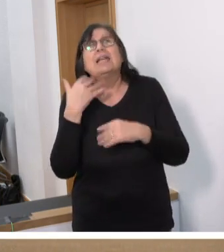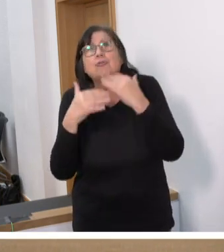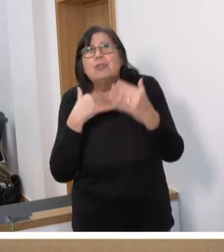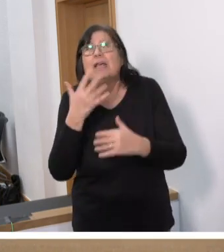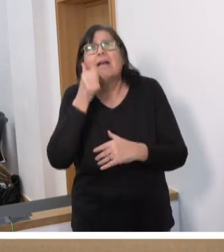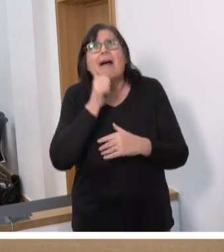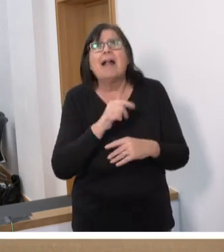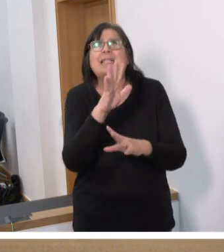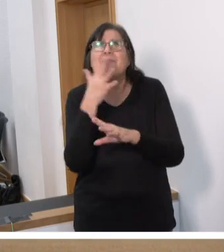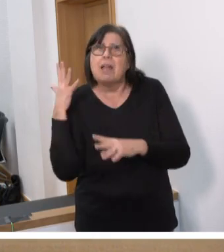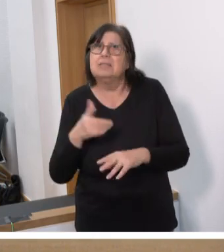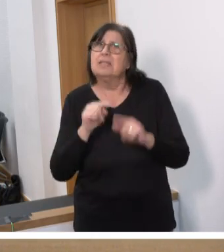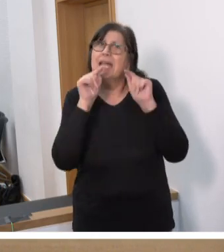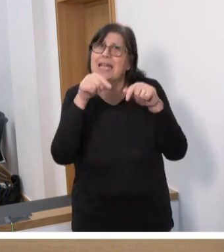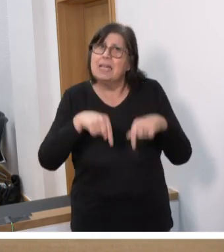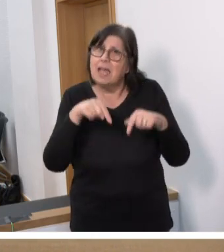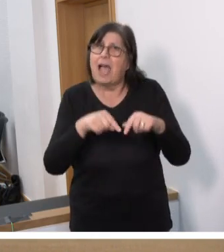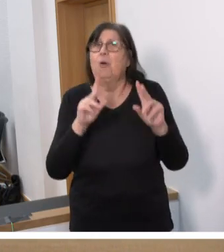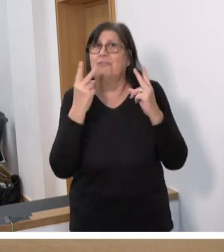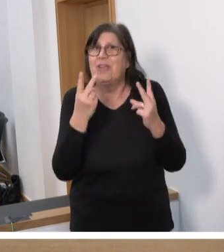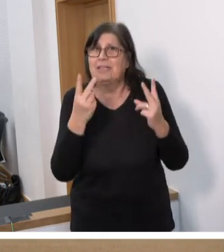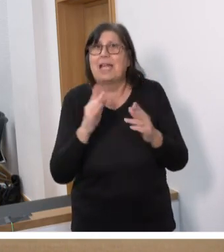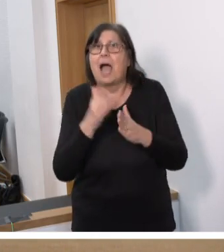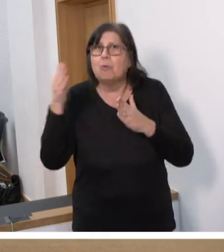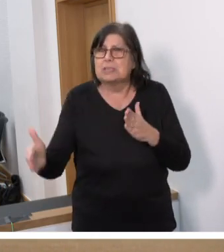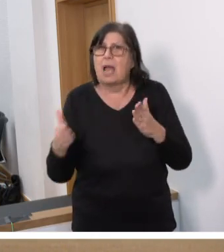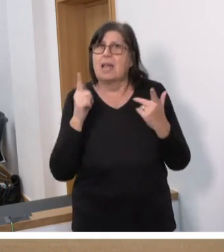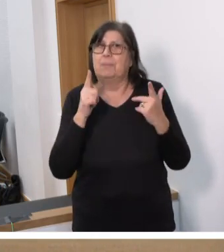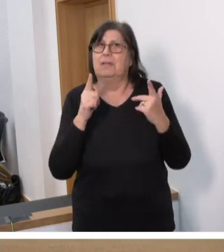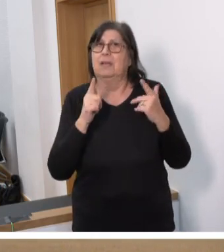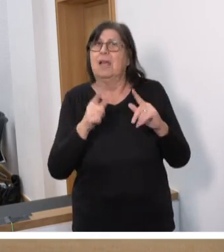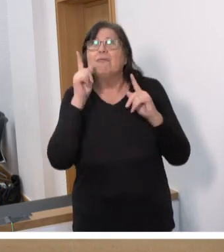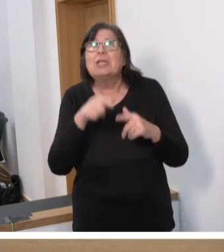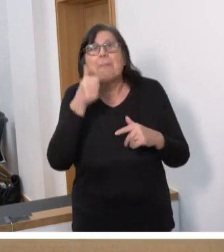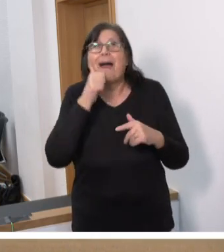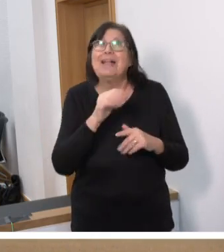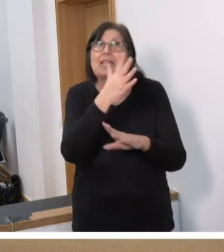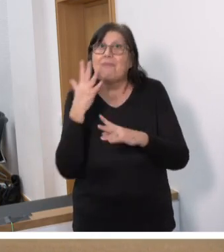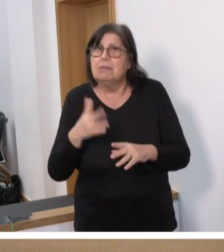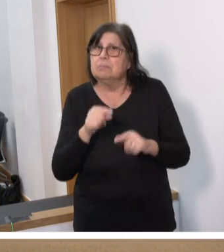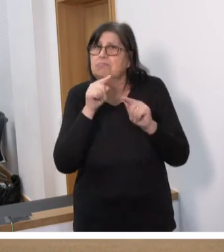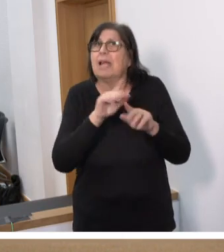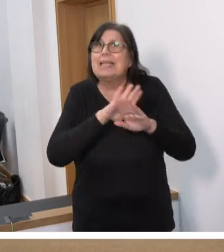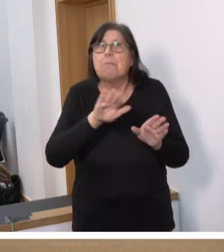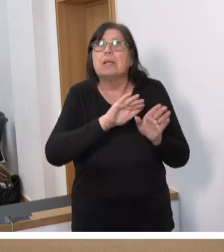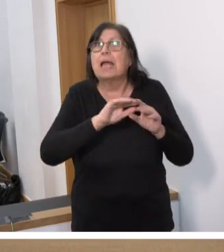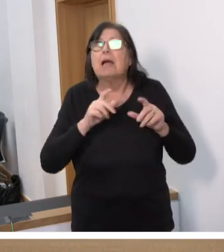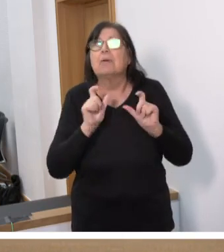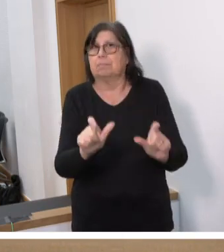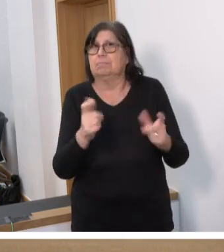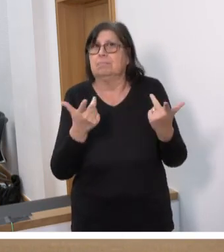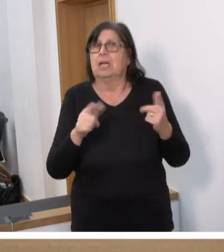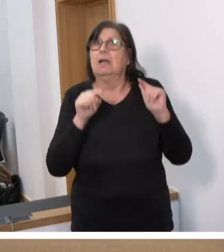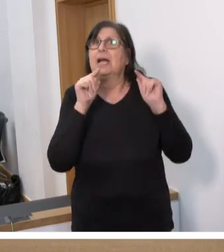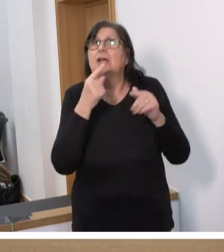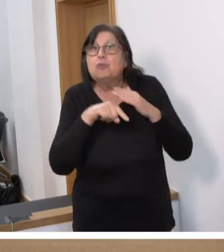Biodiversität in unserem Land. Im Übrigen, außerhalb des historischen alten Walds, hätte Sie niemand daran gehindert, durch das Waldgesetz den